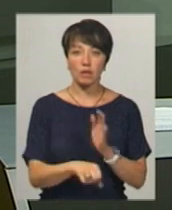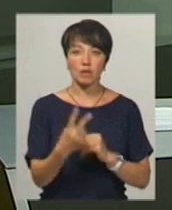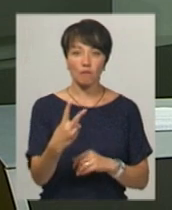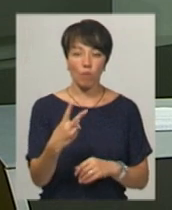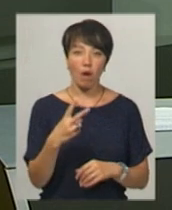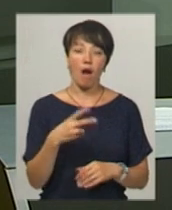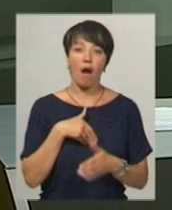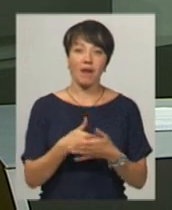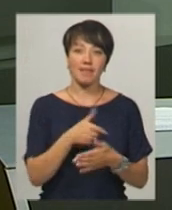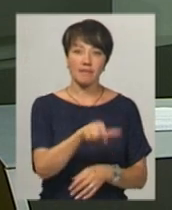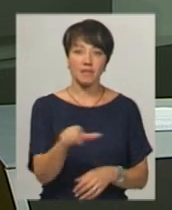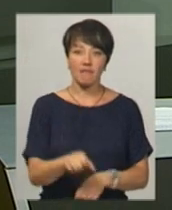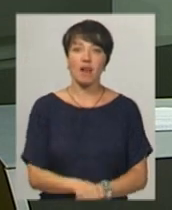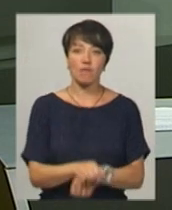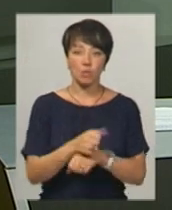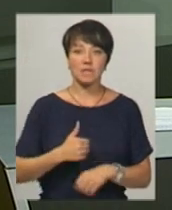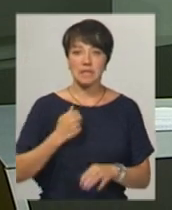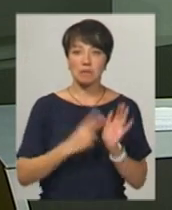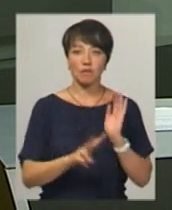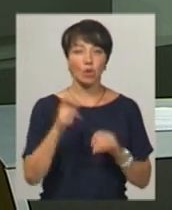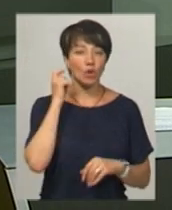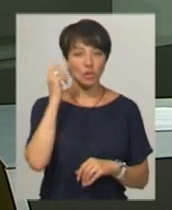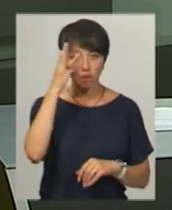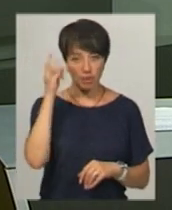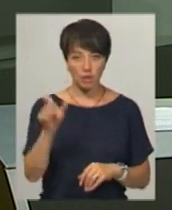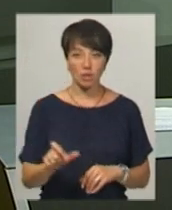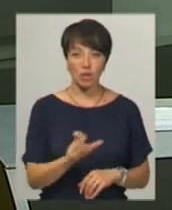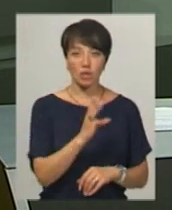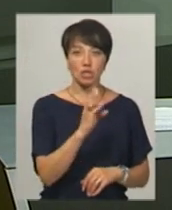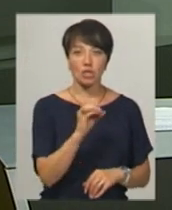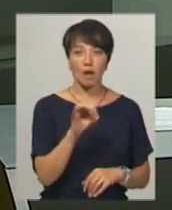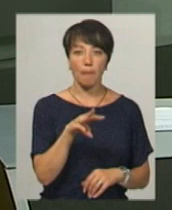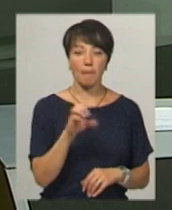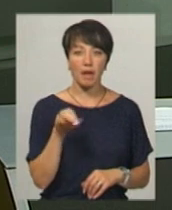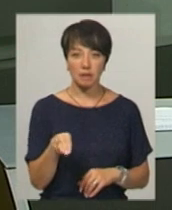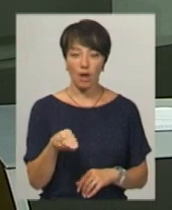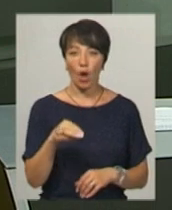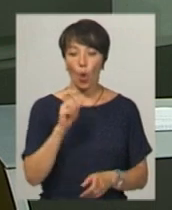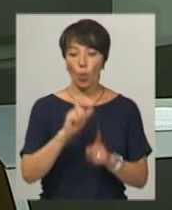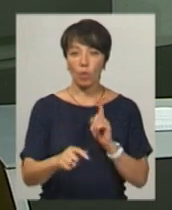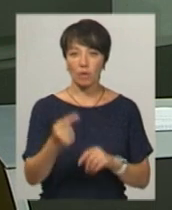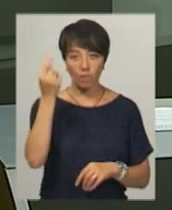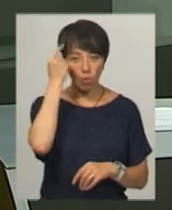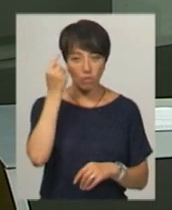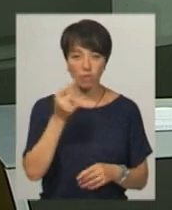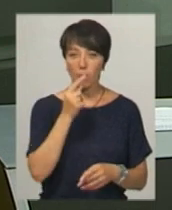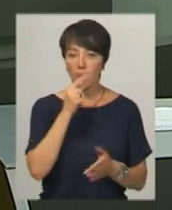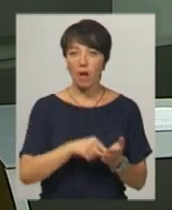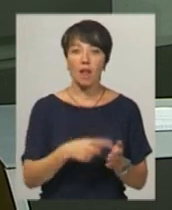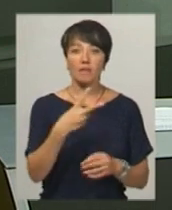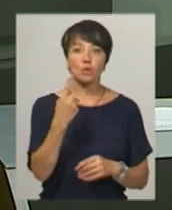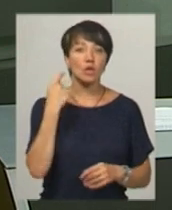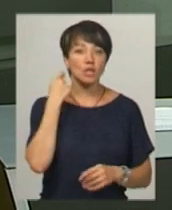двох активістів Революції Гідності. Це 72-річна хмельничанка Людмила Шеремет, куля втрапила жінці у голову, та 21